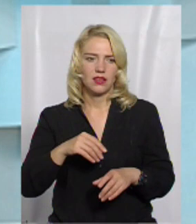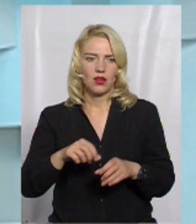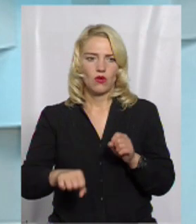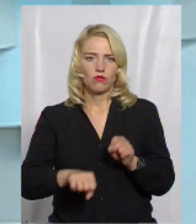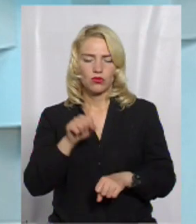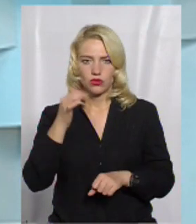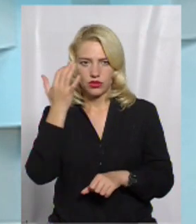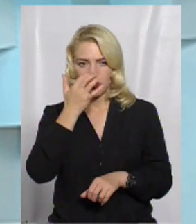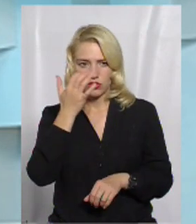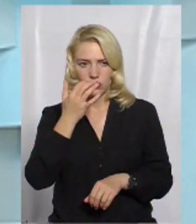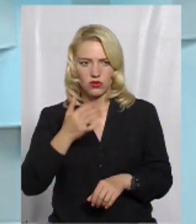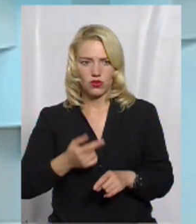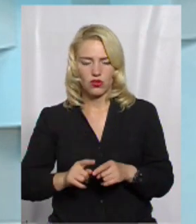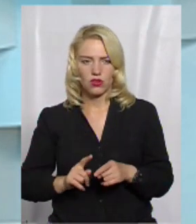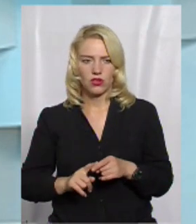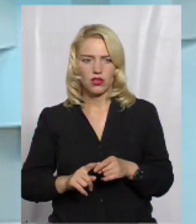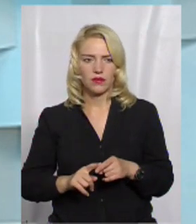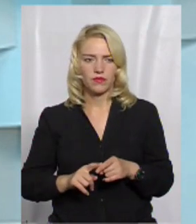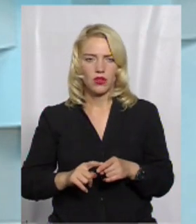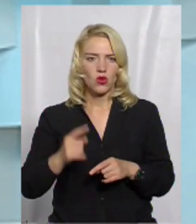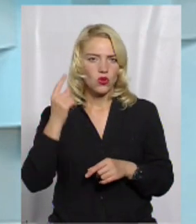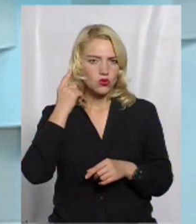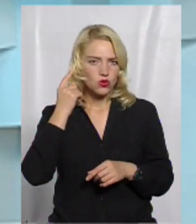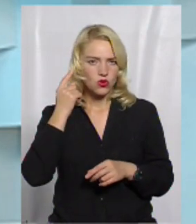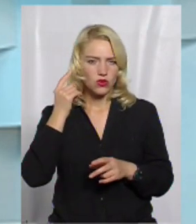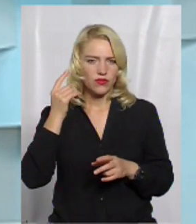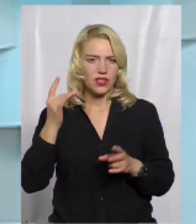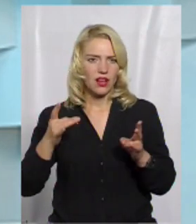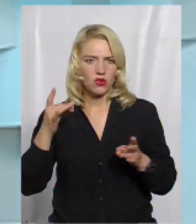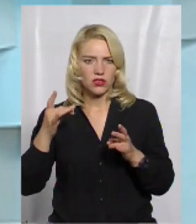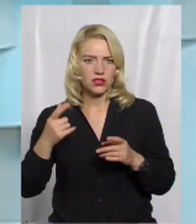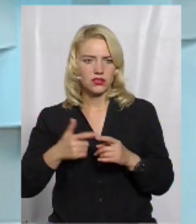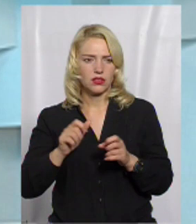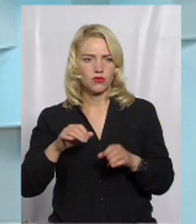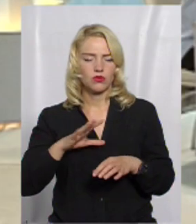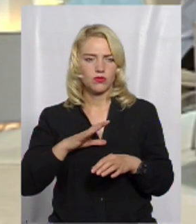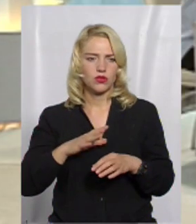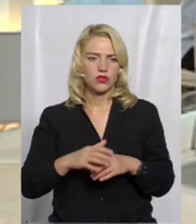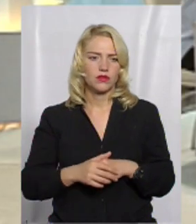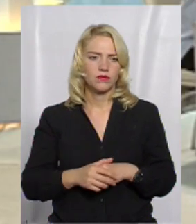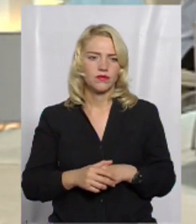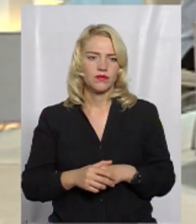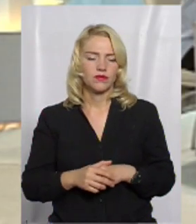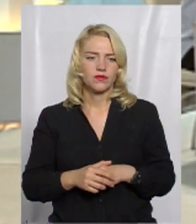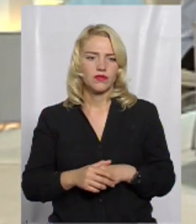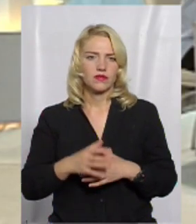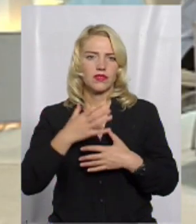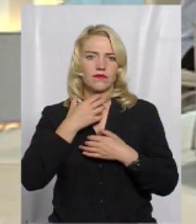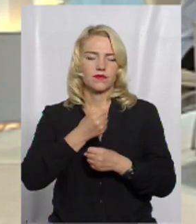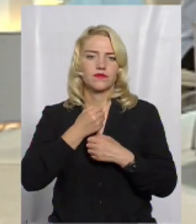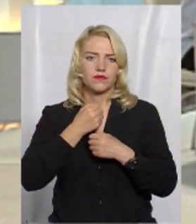зору, слухові галюцинації. Може бути параліч діафрагми так само до асфіксії,